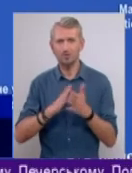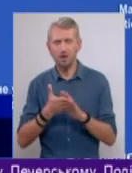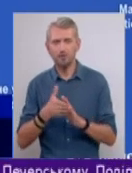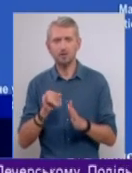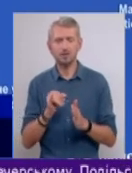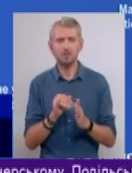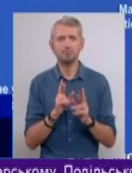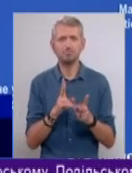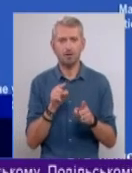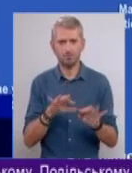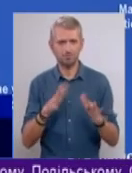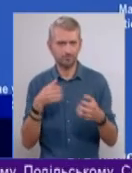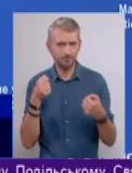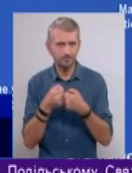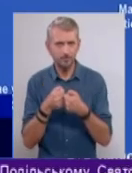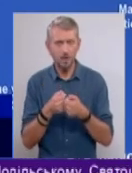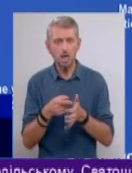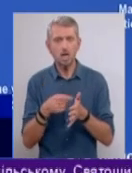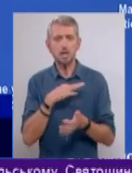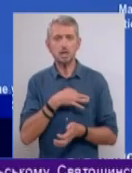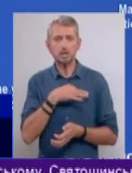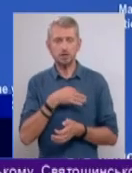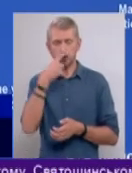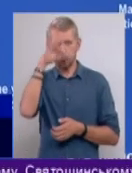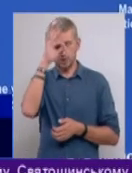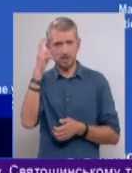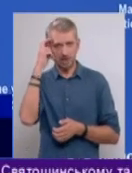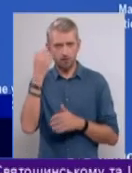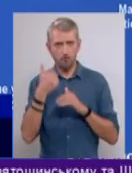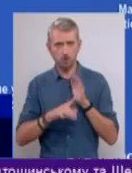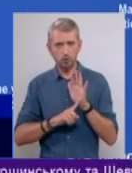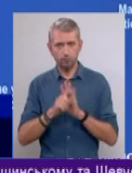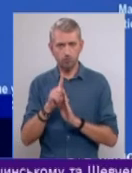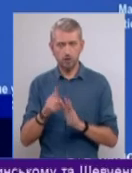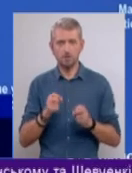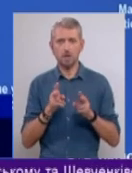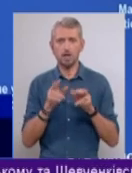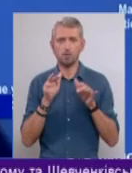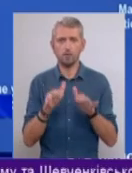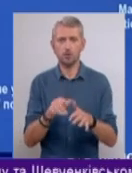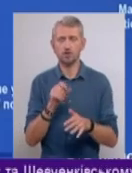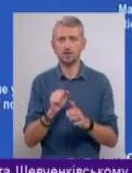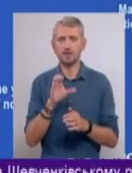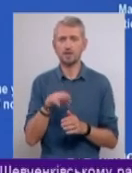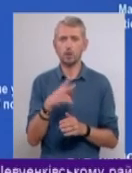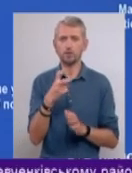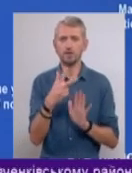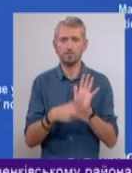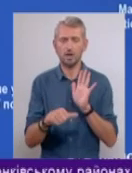цієї ДТП. Слідчі поліції Києва вже розпочали кримінальне провадження. За статтею